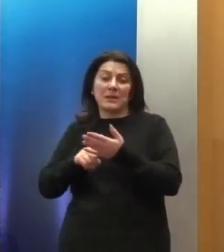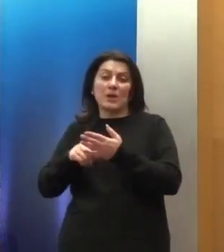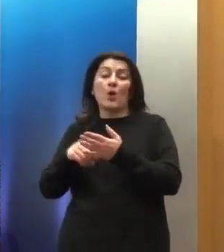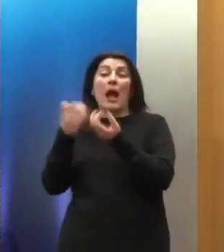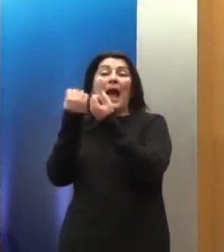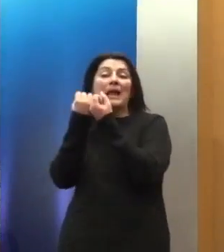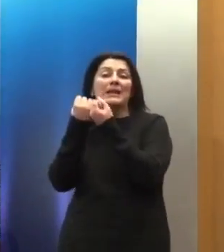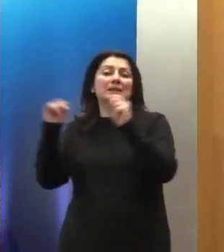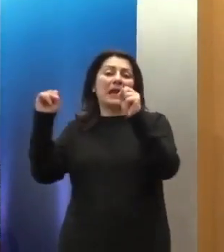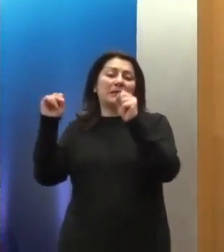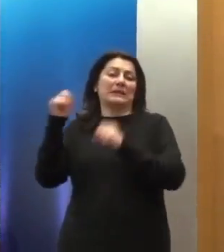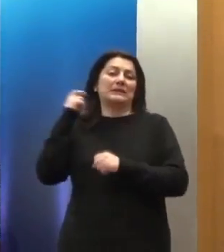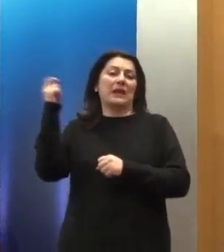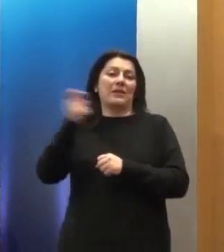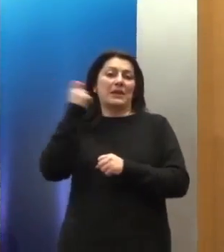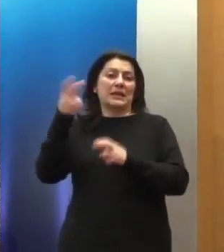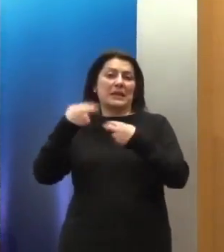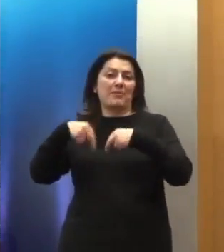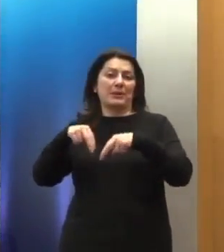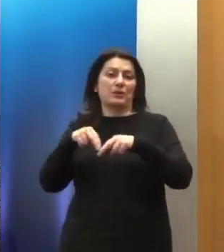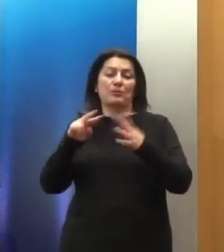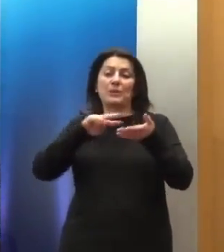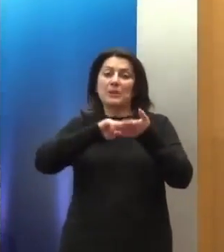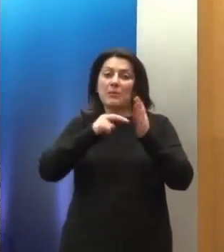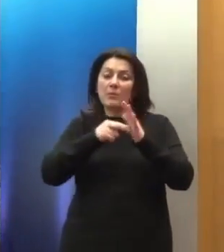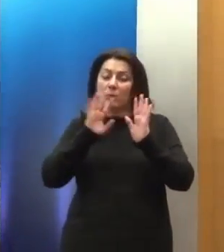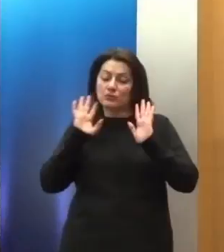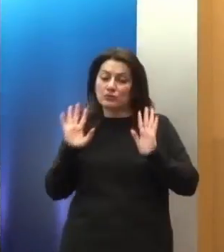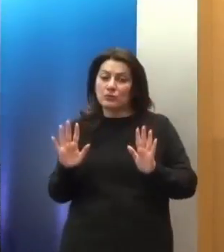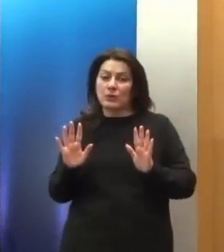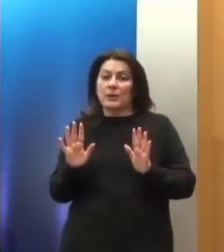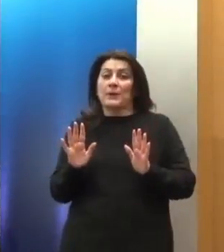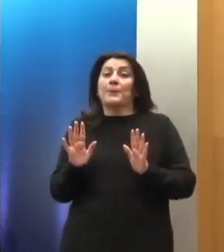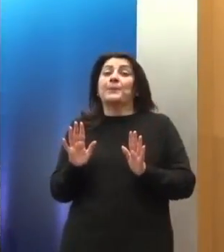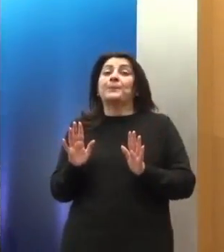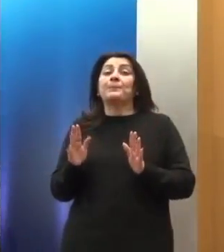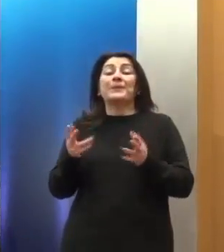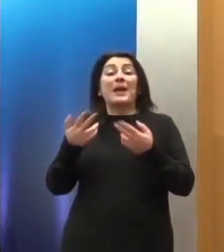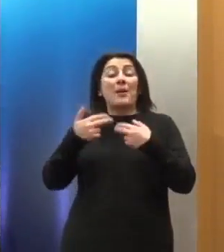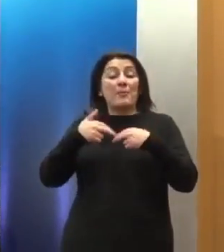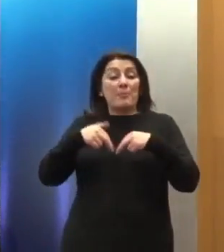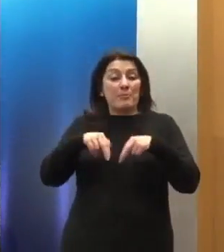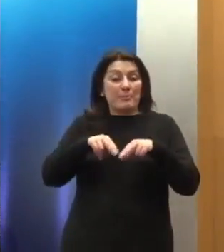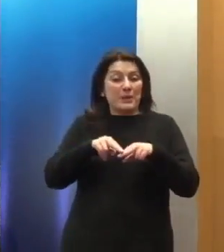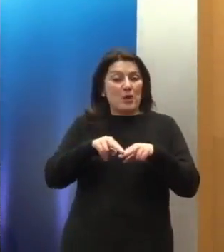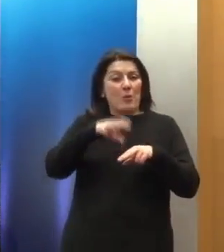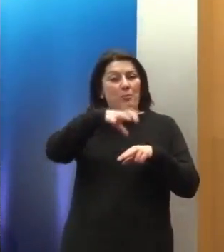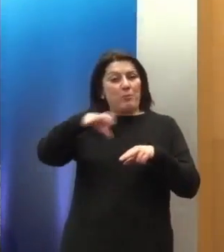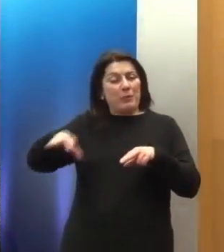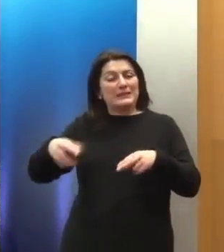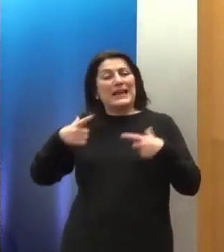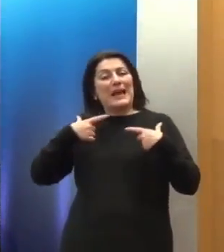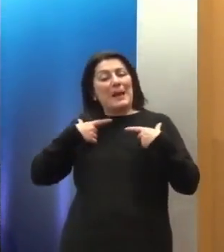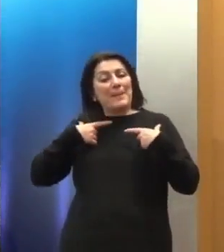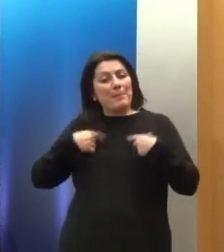προσοχή από τις επιτροπές και τα μέλη των επιτροπών, με μονομένα